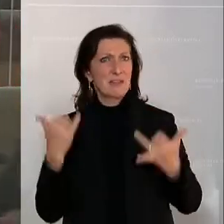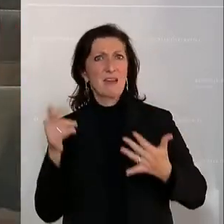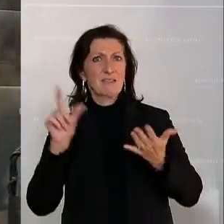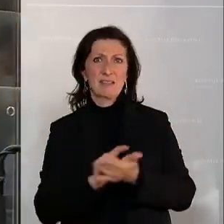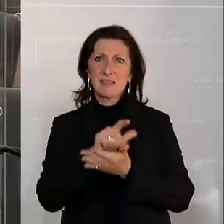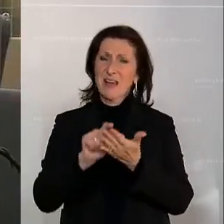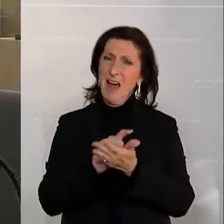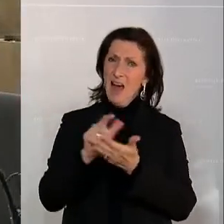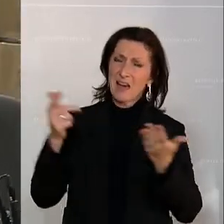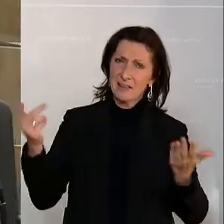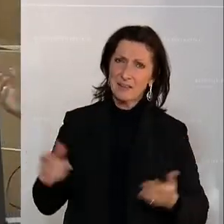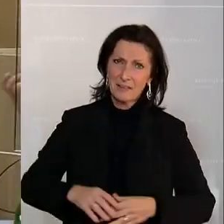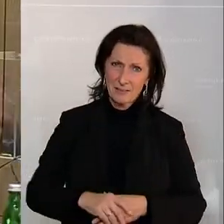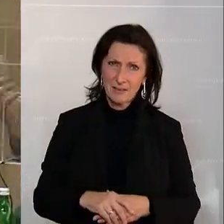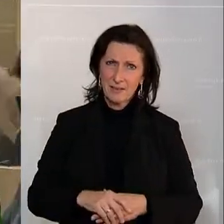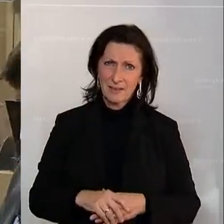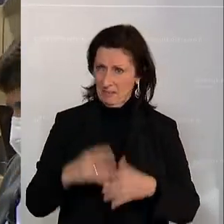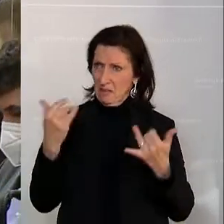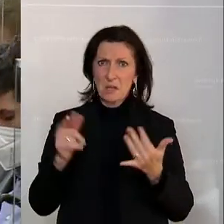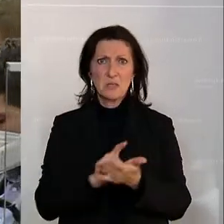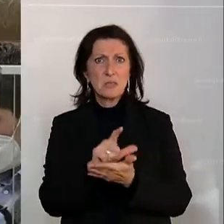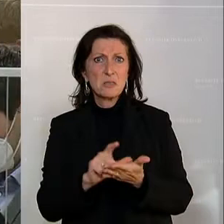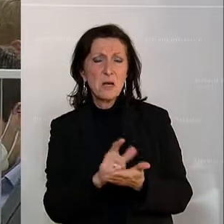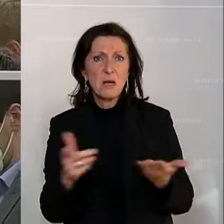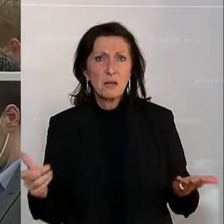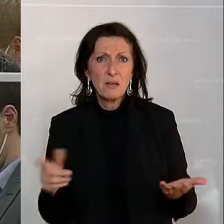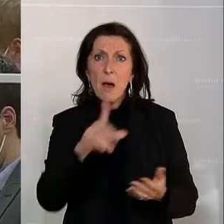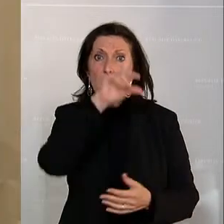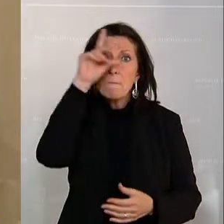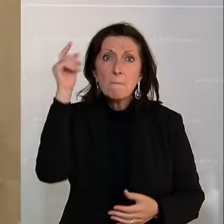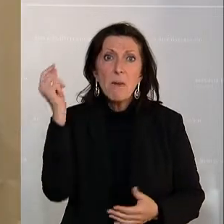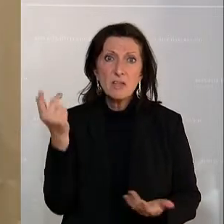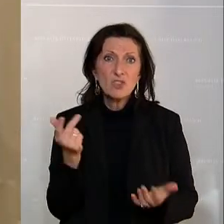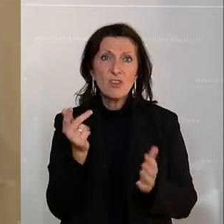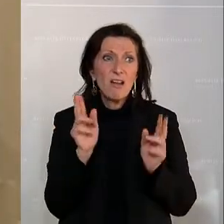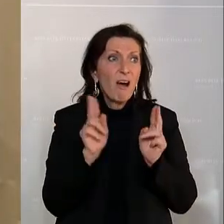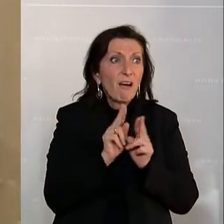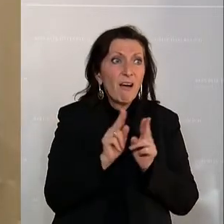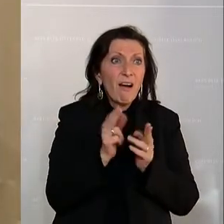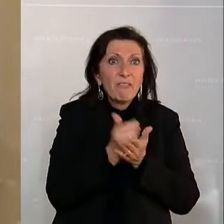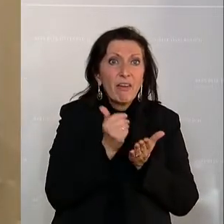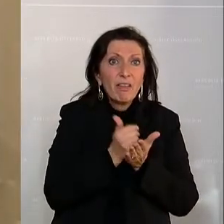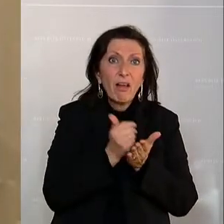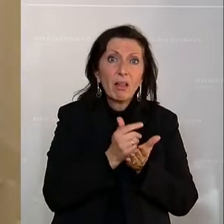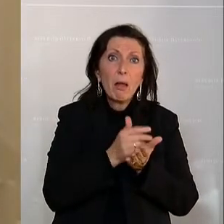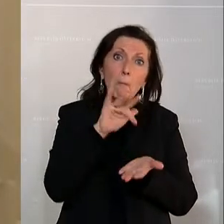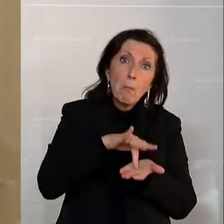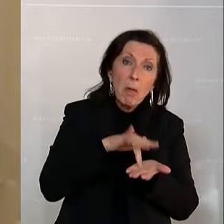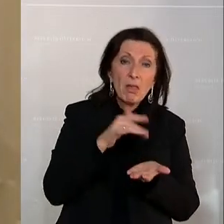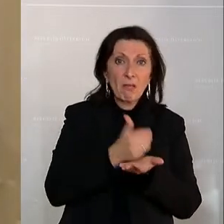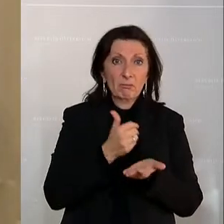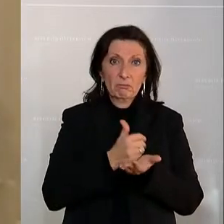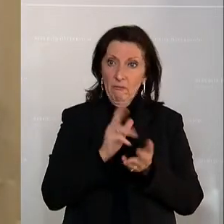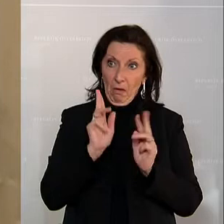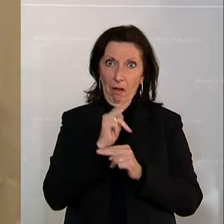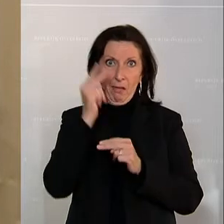wo Menschen von kleinen und mittleren Einkommen es nicht verstehen, warum